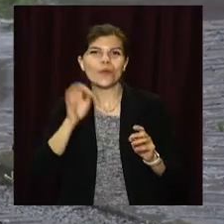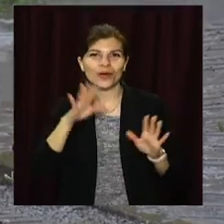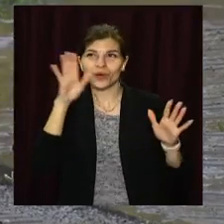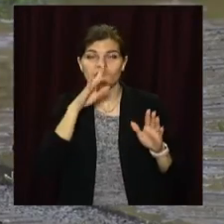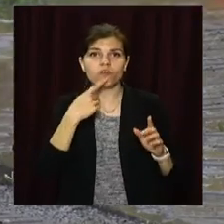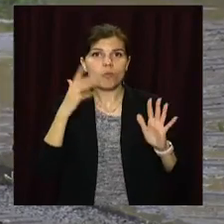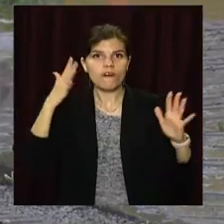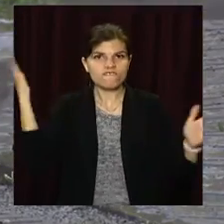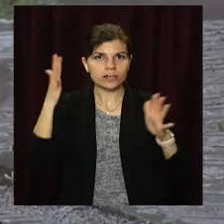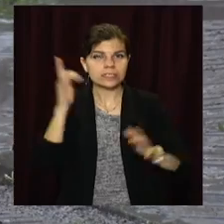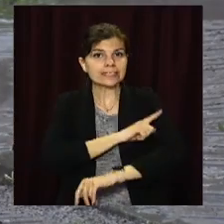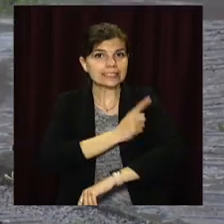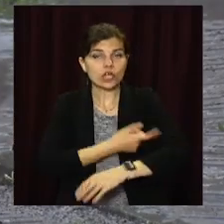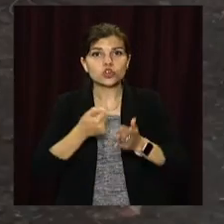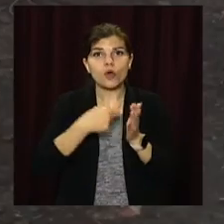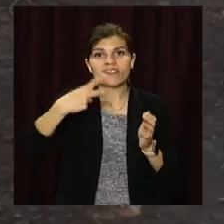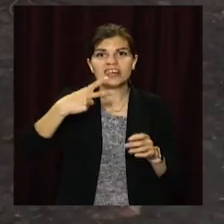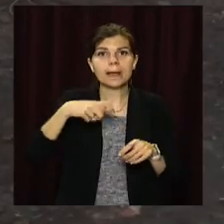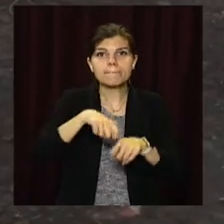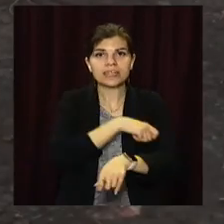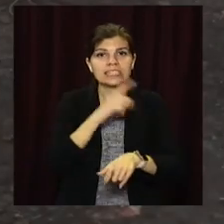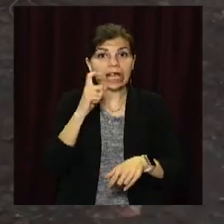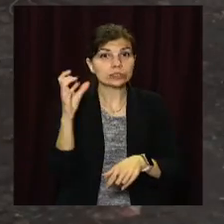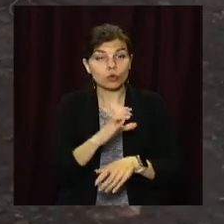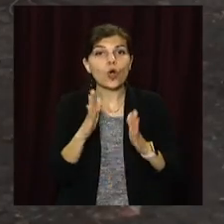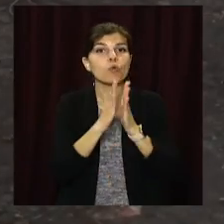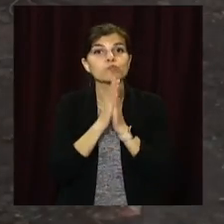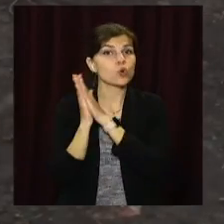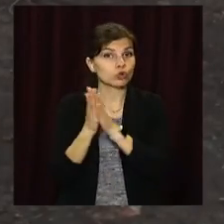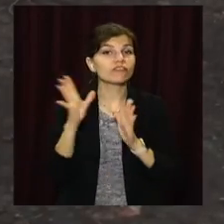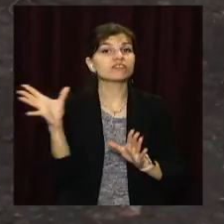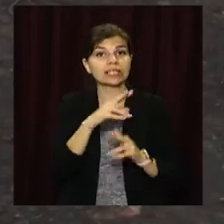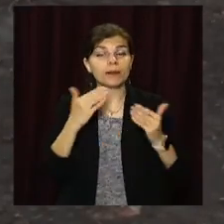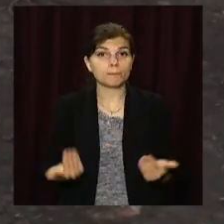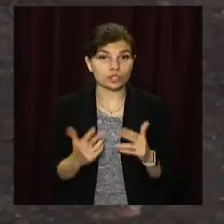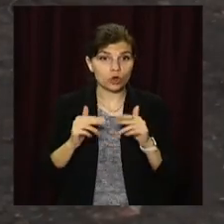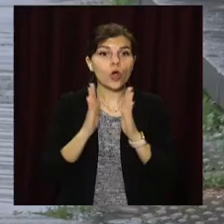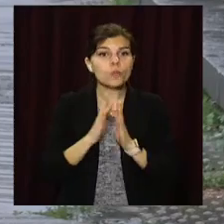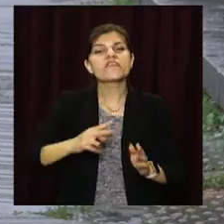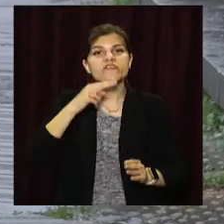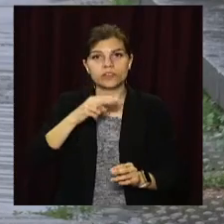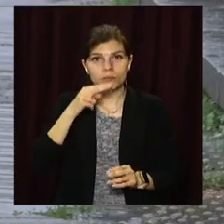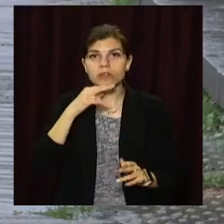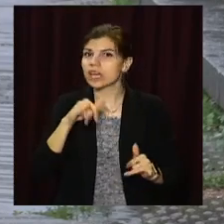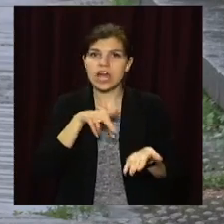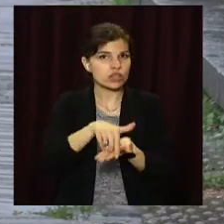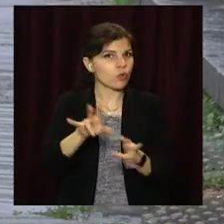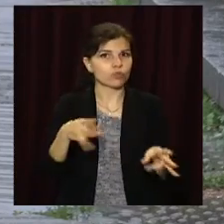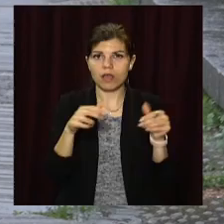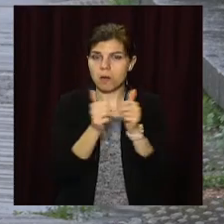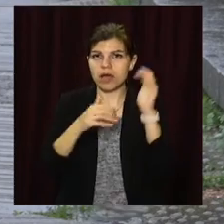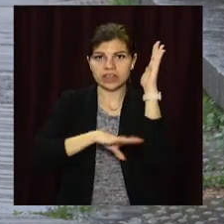метеорологи попереджають про сильні пориви вітру до 20 метрів на секунду. Тож просимо усіх мешканців Дніпра бути